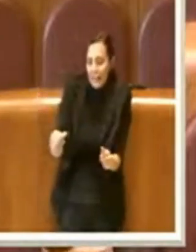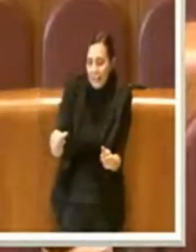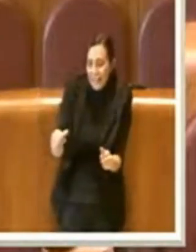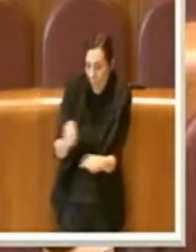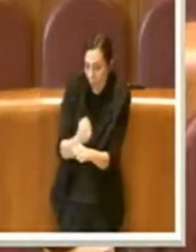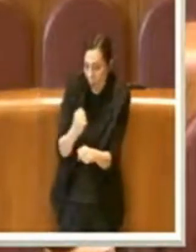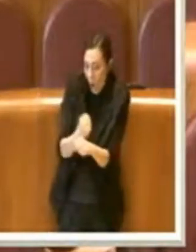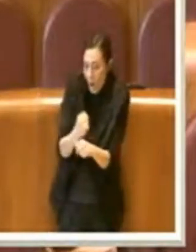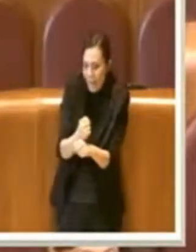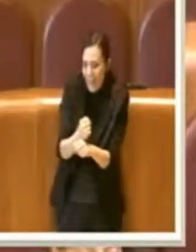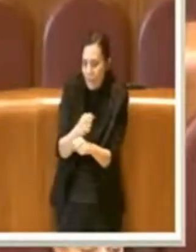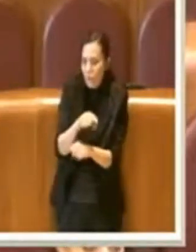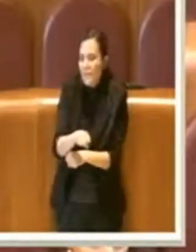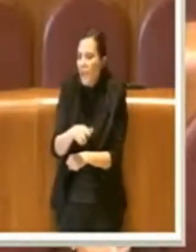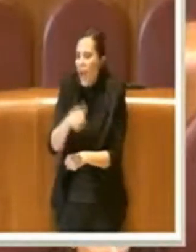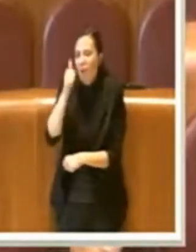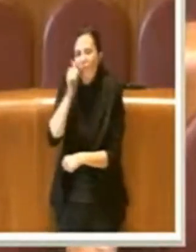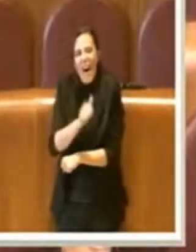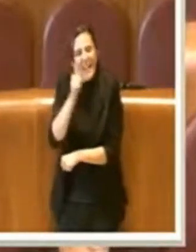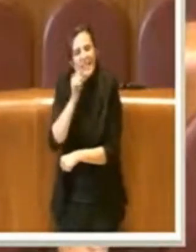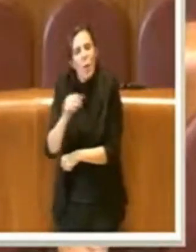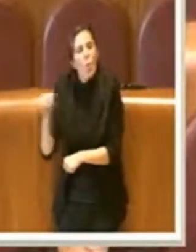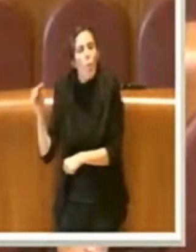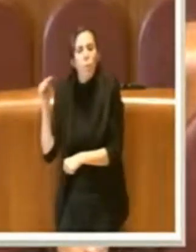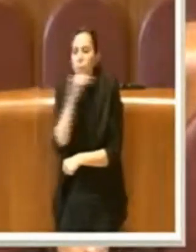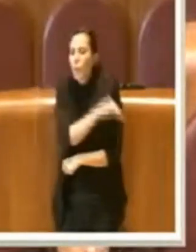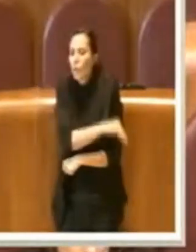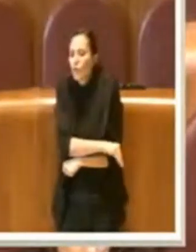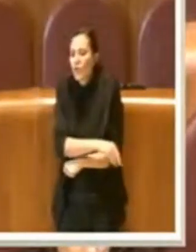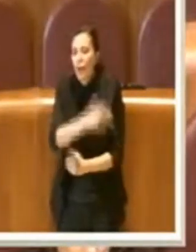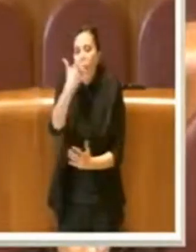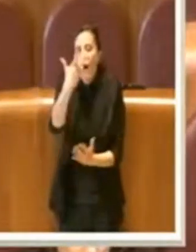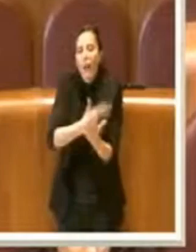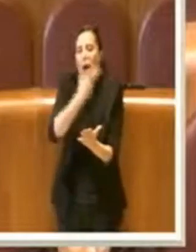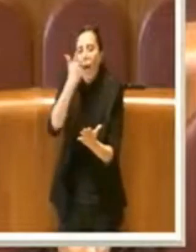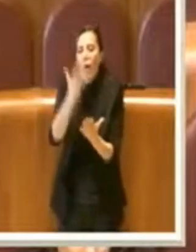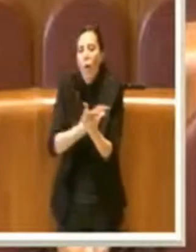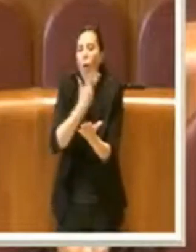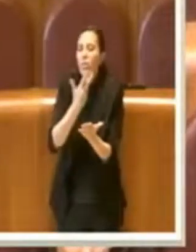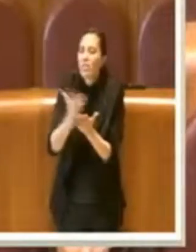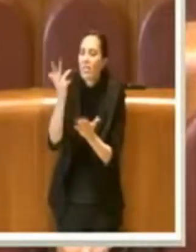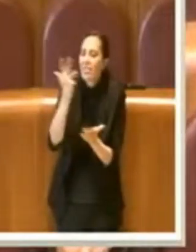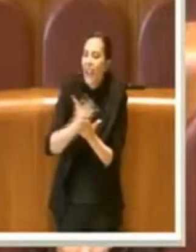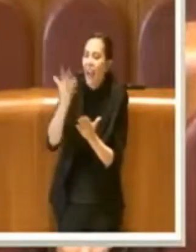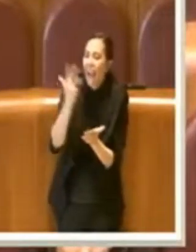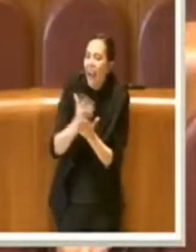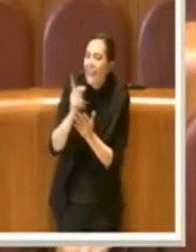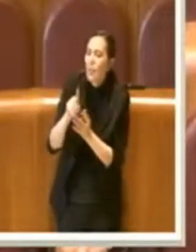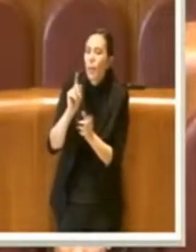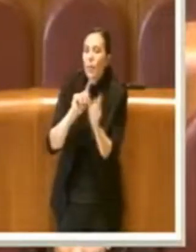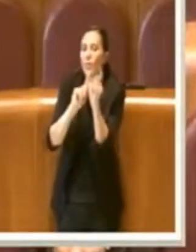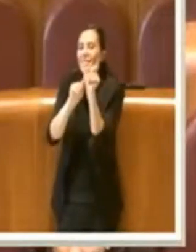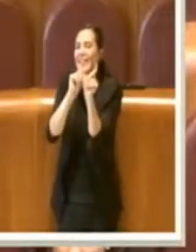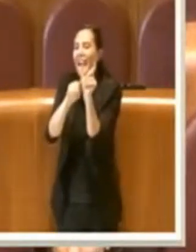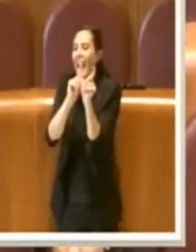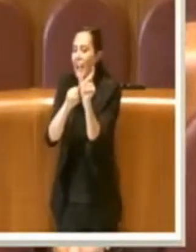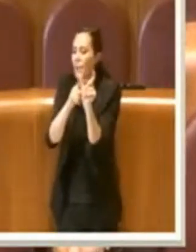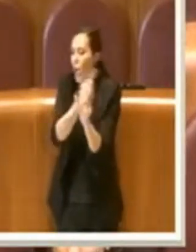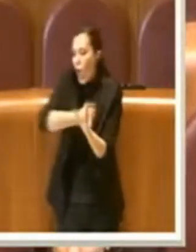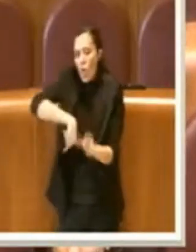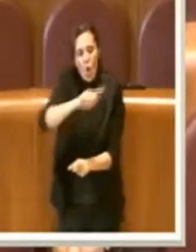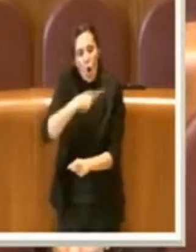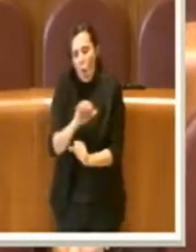'ennesima falsità o pansana raccontata su un'ambiguità di un termine che non possiamo